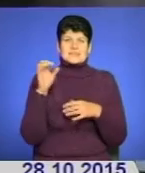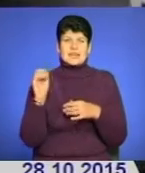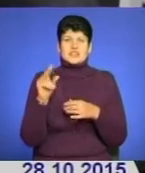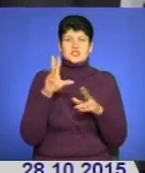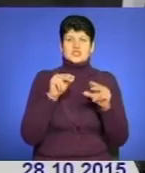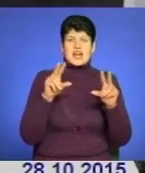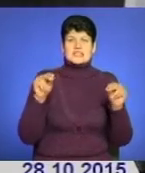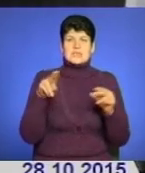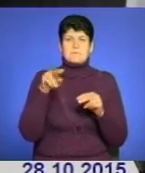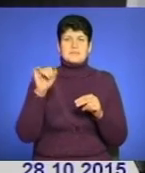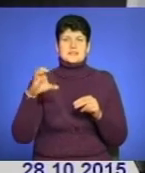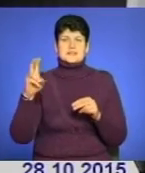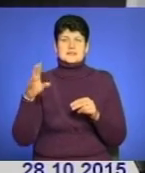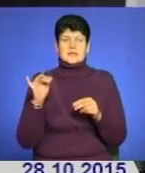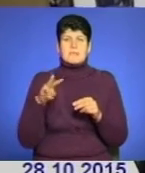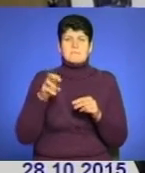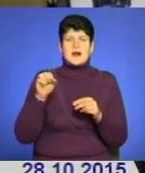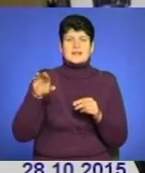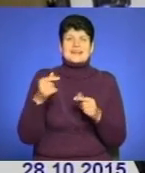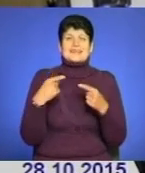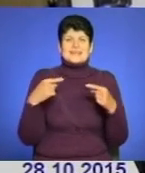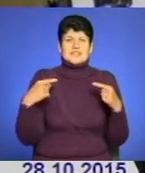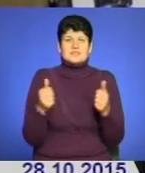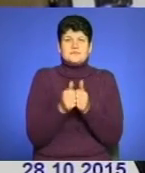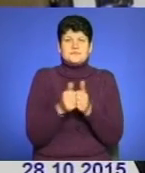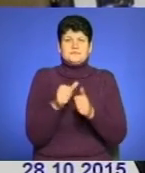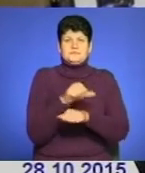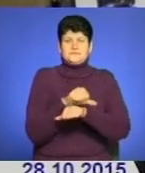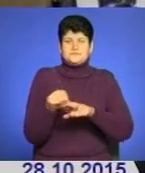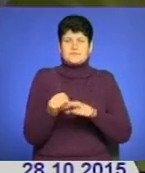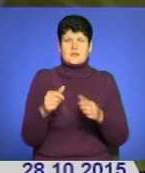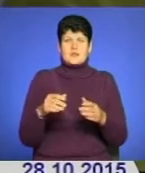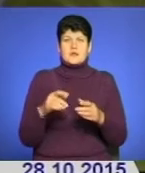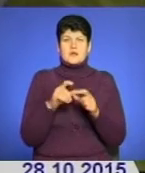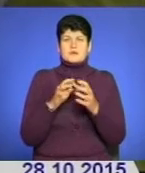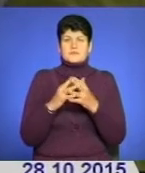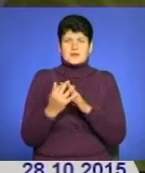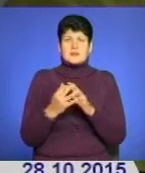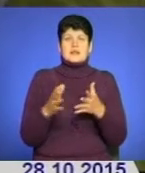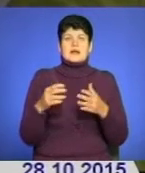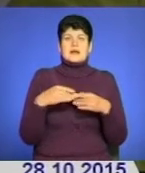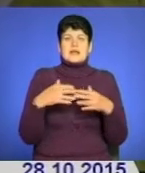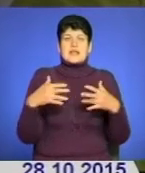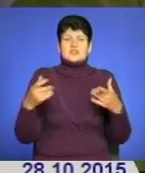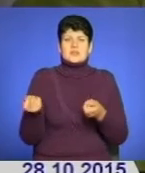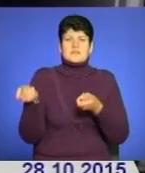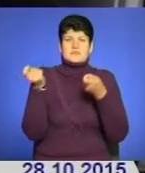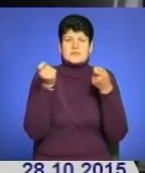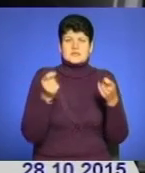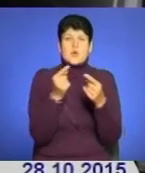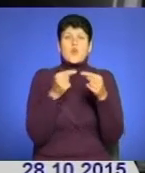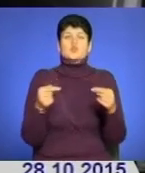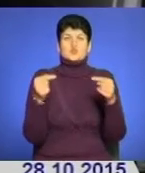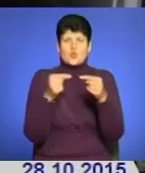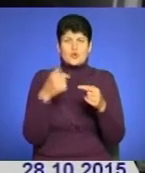Луганську, Опитне, Мар'їнку та інші прифронтові населені пункти. Речі, які везе логістичний центр, наперед узгоджені із